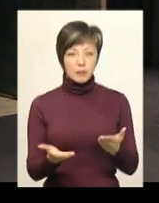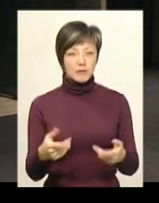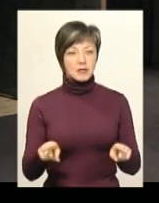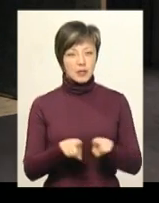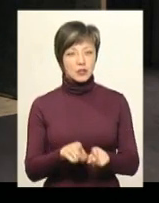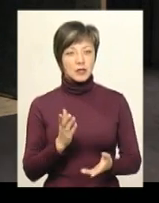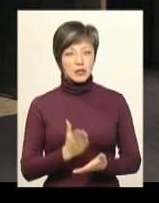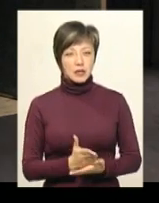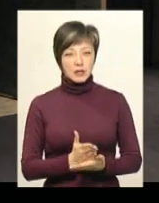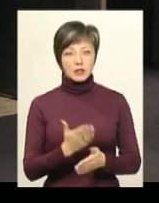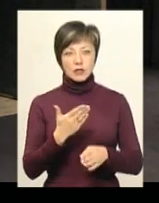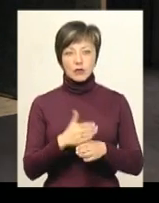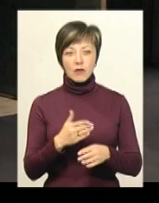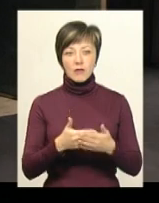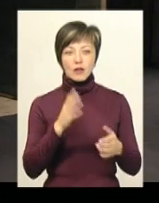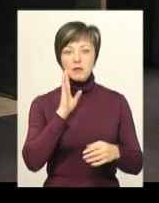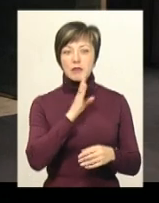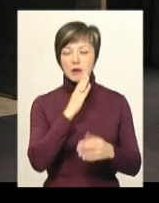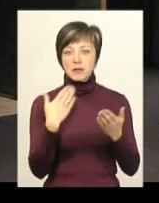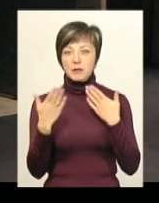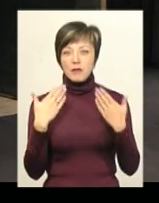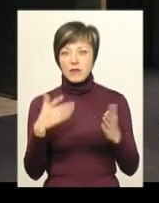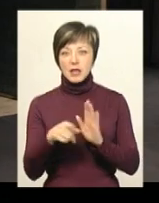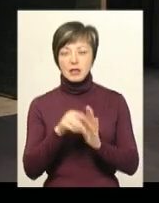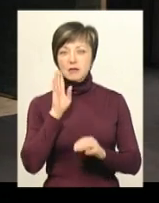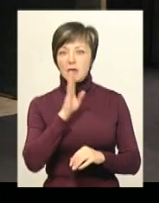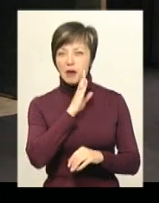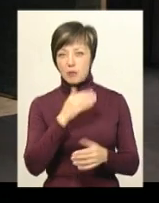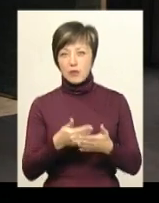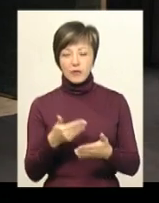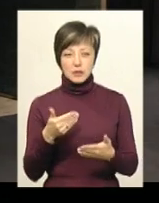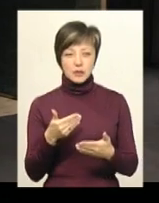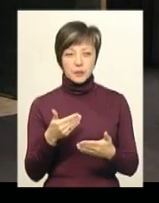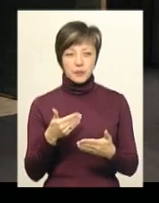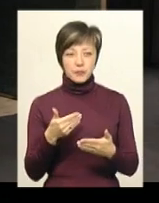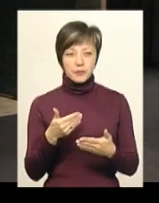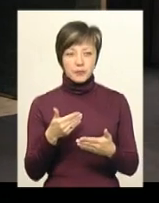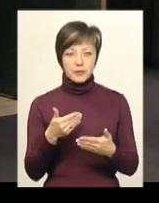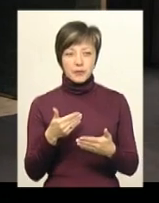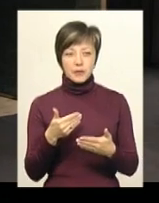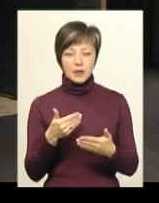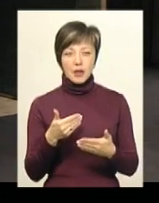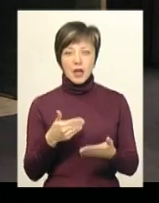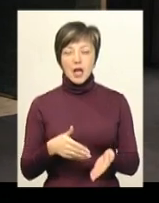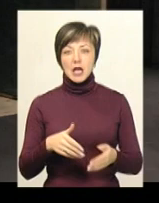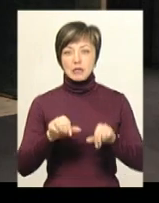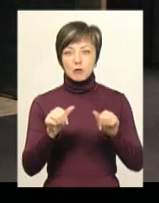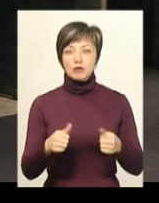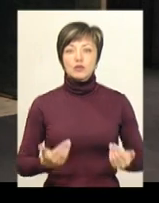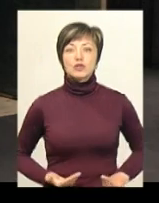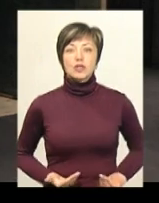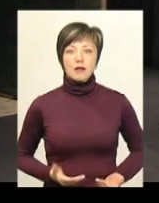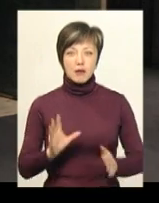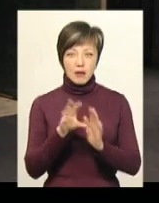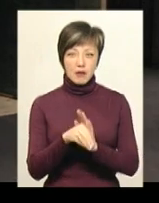ж таки йде частково це від мами, від спілкування з мамою, від того способу життя, в якому вони